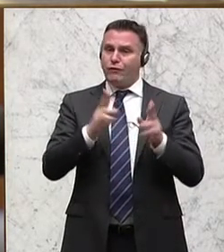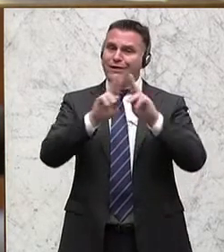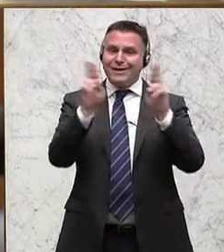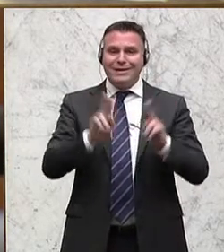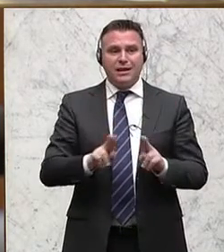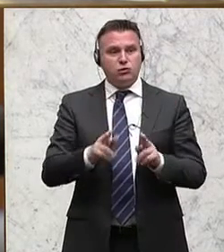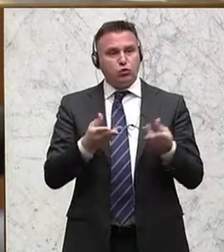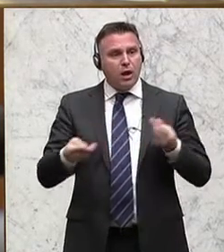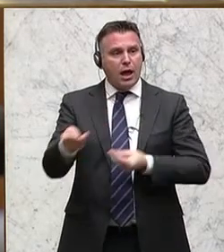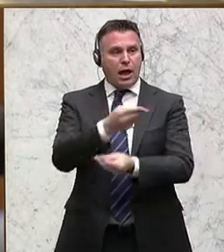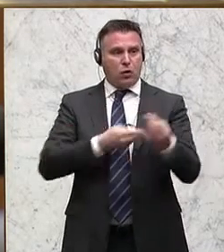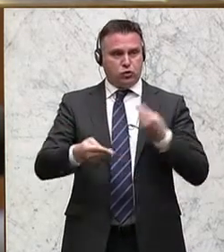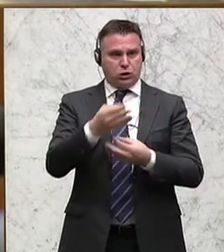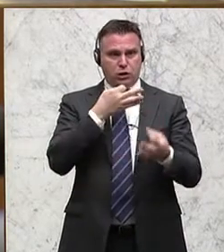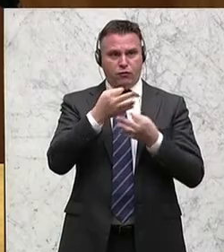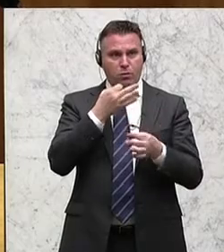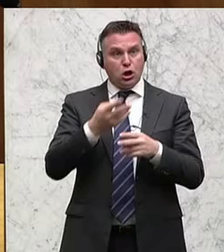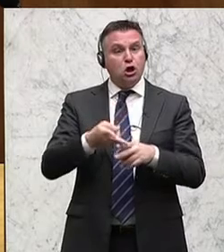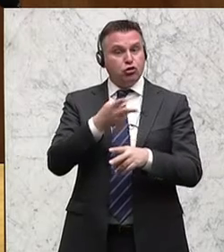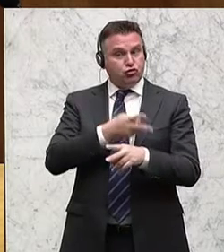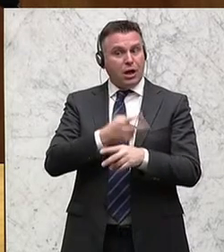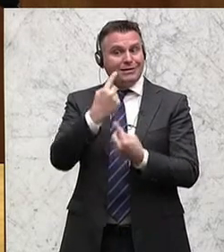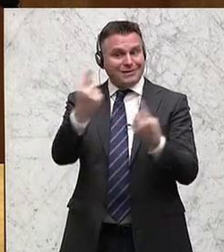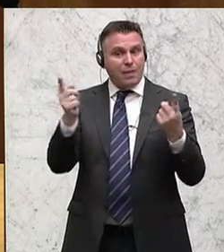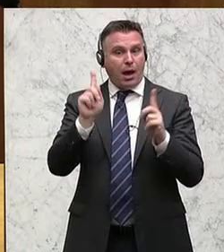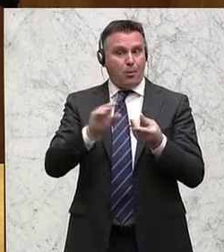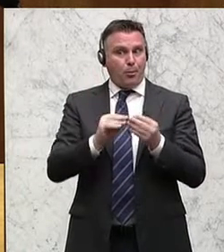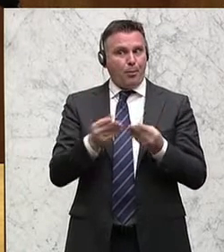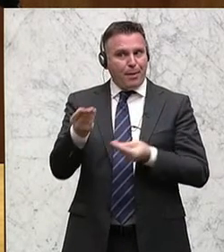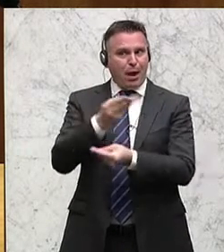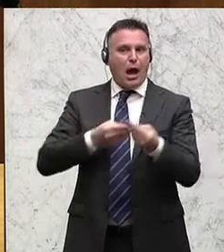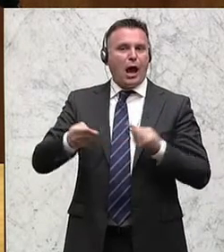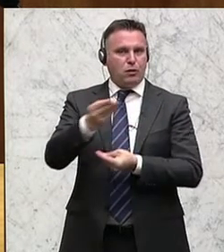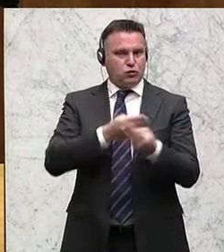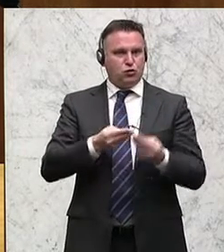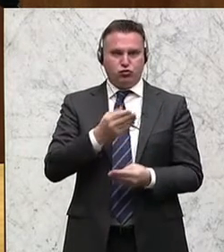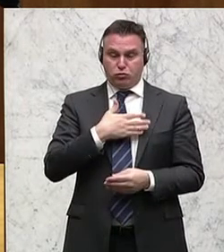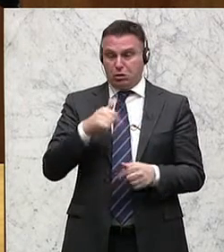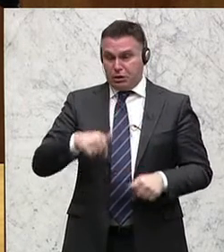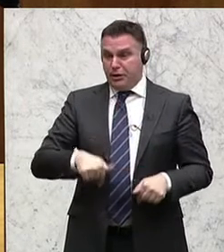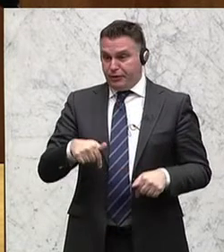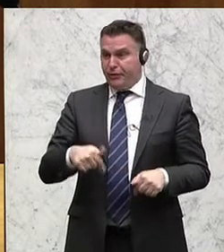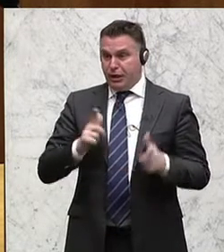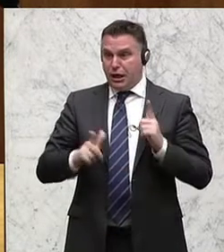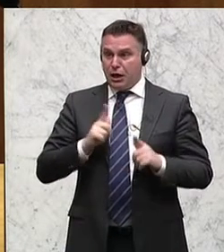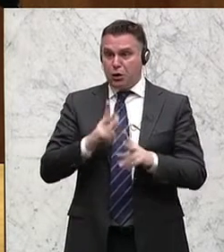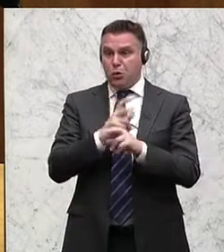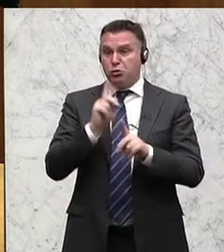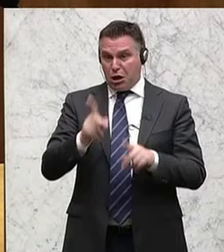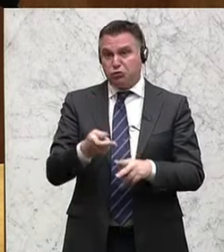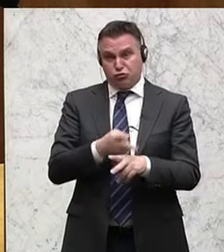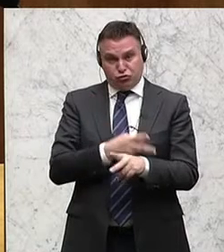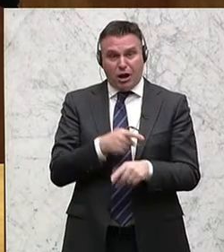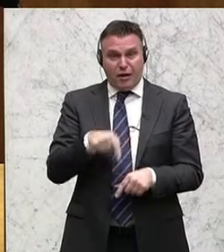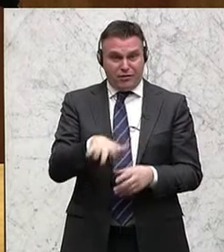international und zwischen den Staaten, die mit diesem Problem konfrontiert sind. Und wir gehören leider zu jenen Staaten, die mit diesem